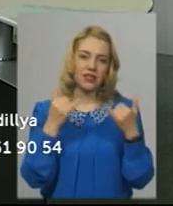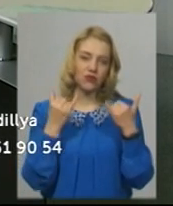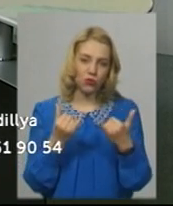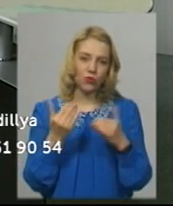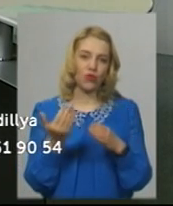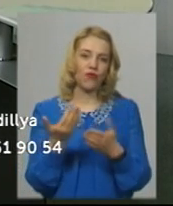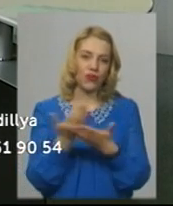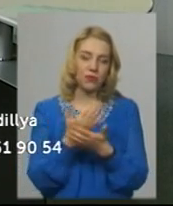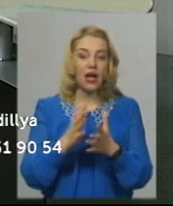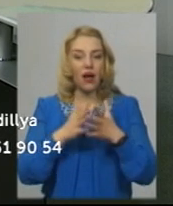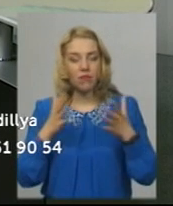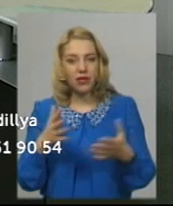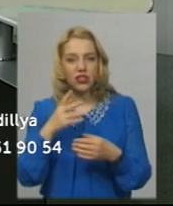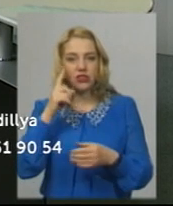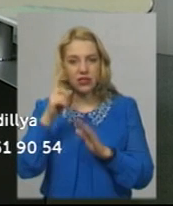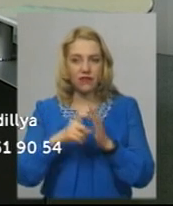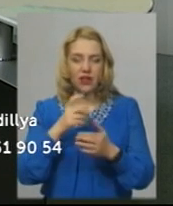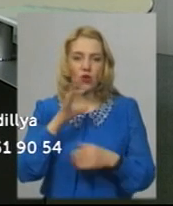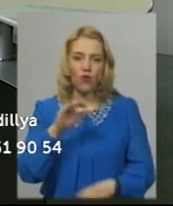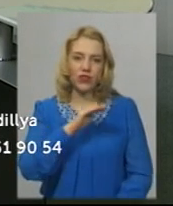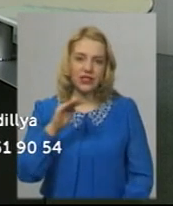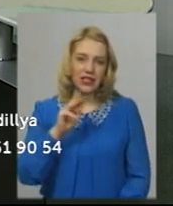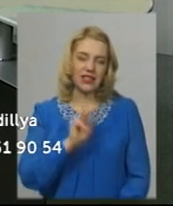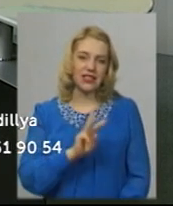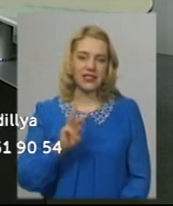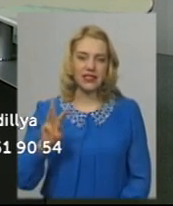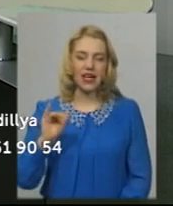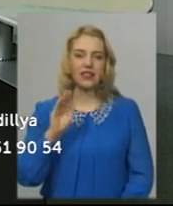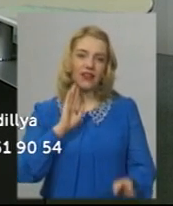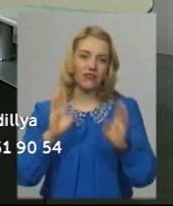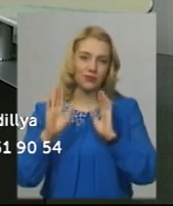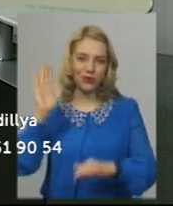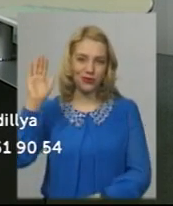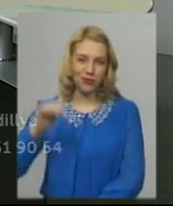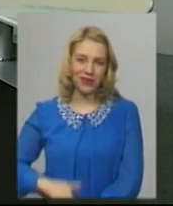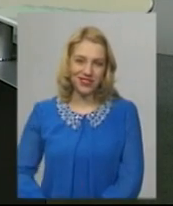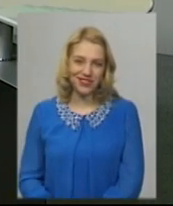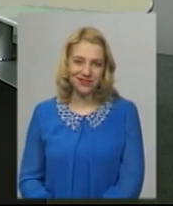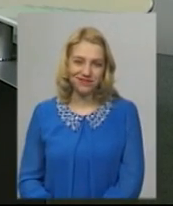вияпуску більше новин знаходьте на нашому офіційному сайті та на сторінці у Фейсбук. Побачимось.